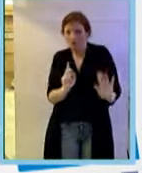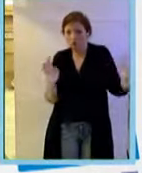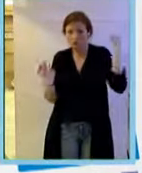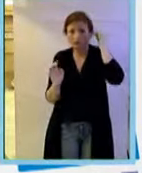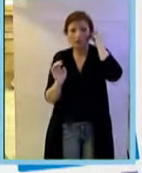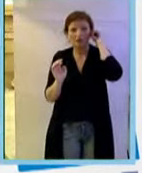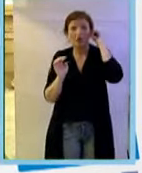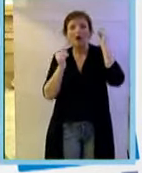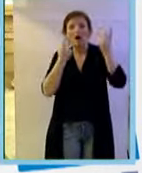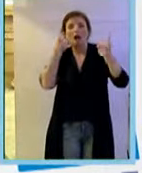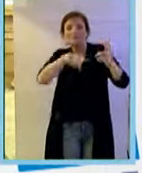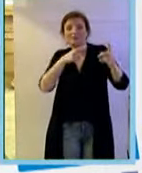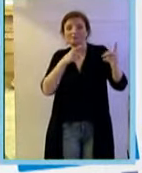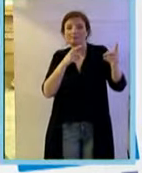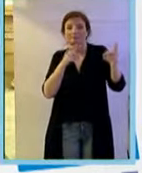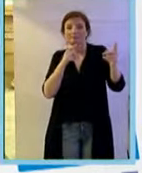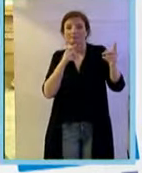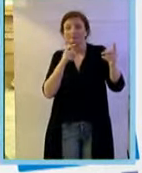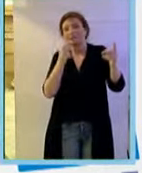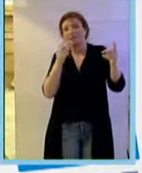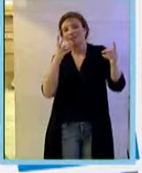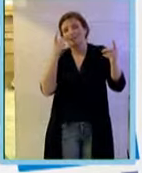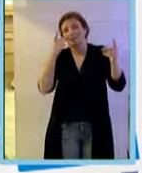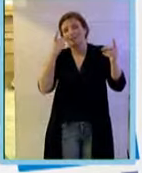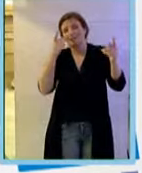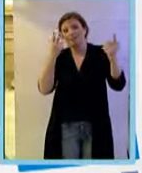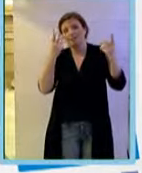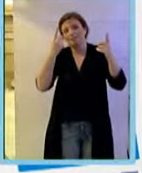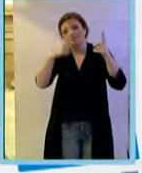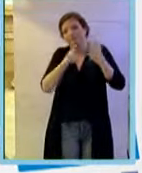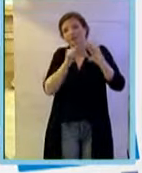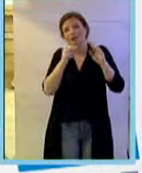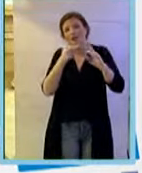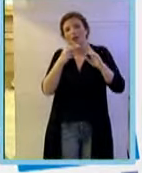anticorpo è chiamato